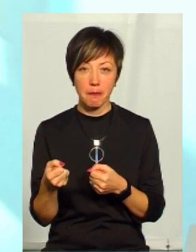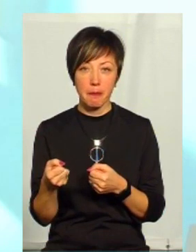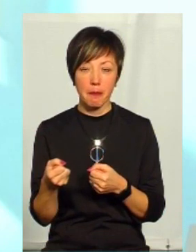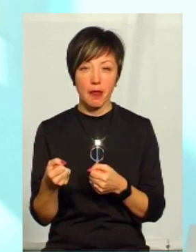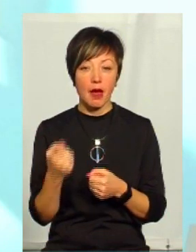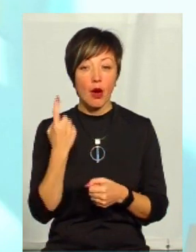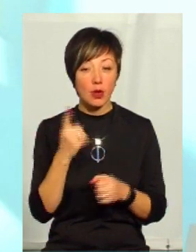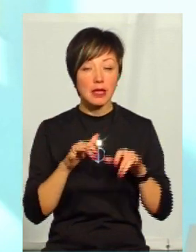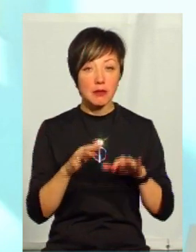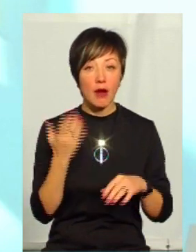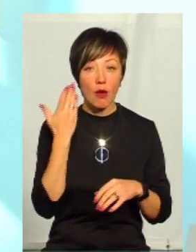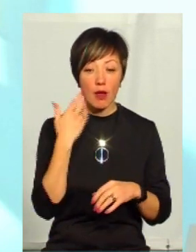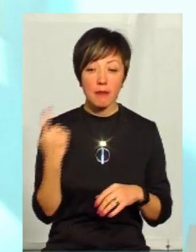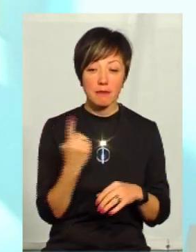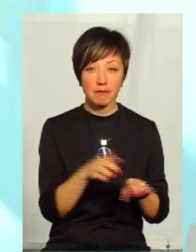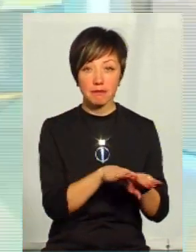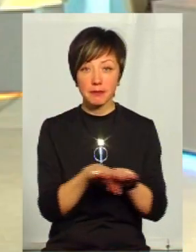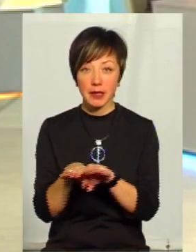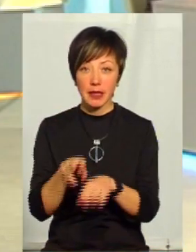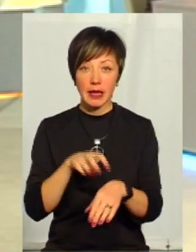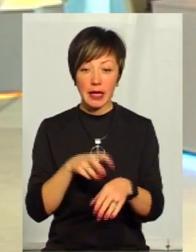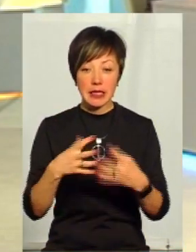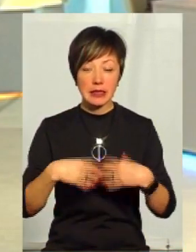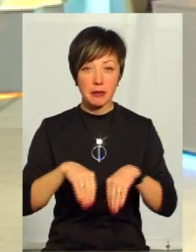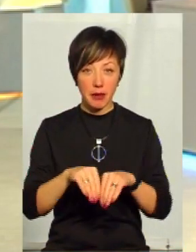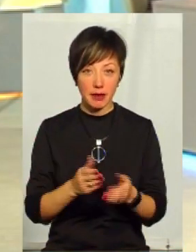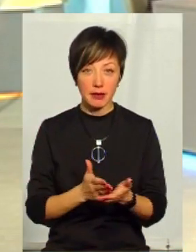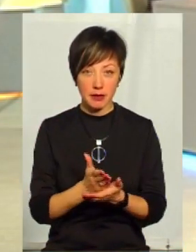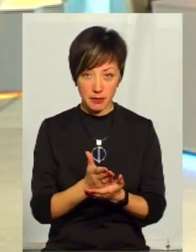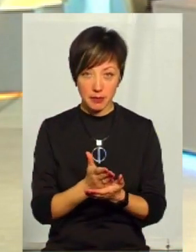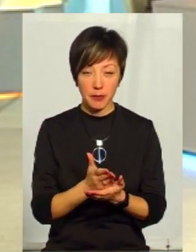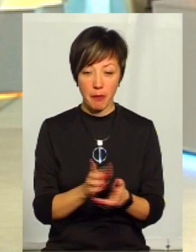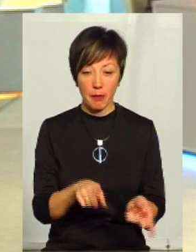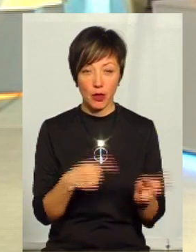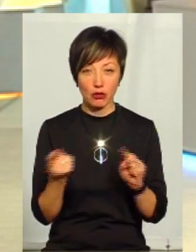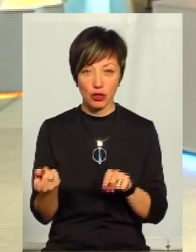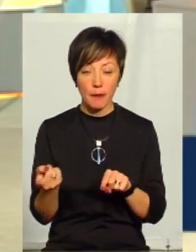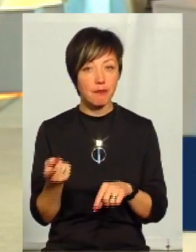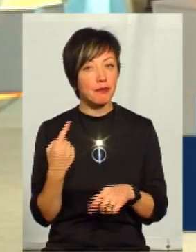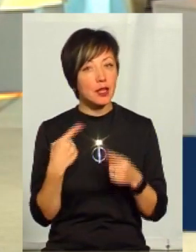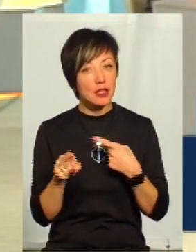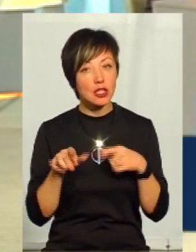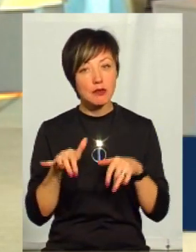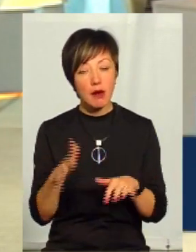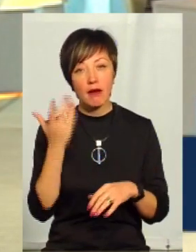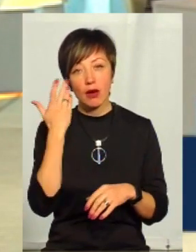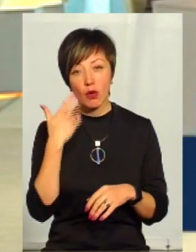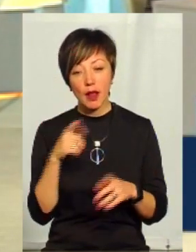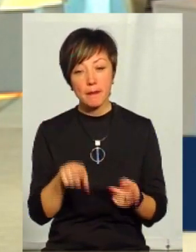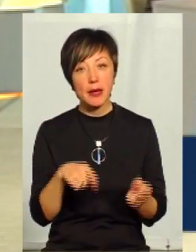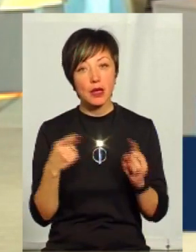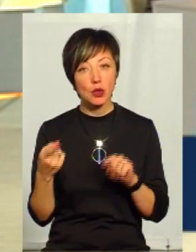первинні лікарі сімейного, сімейні лікарі перейшли. А друге діло, коли